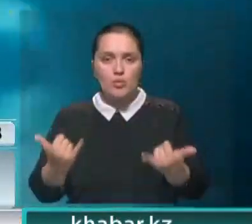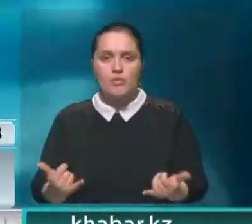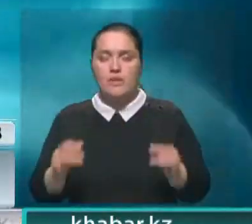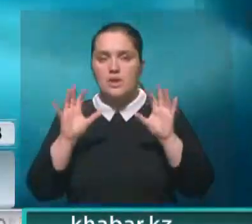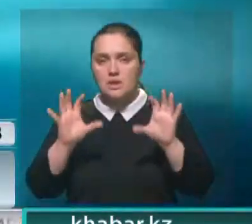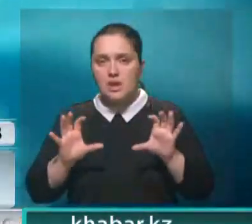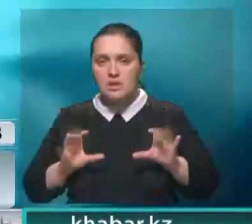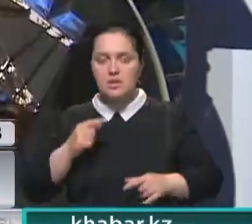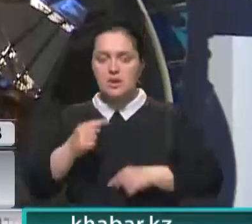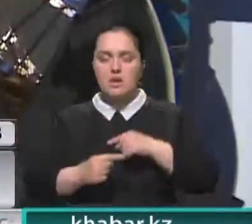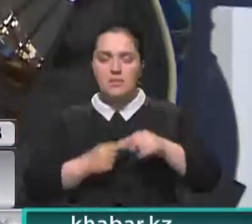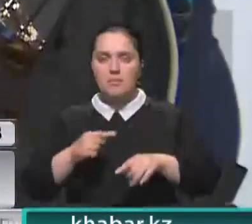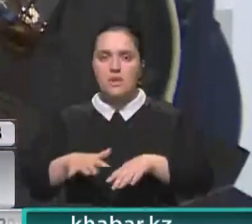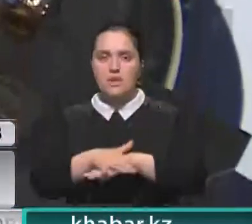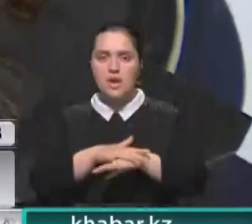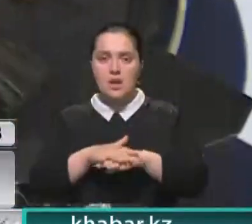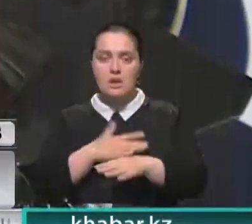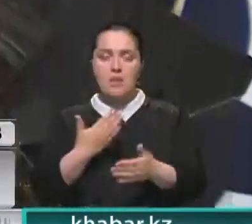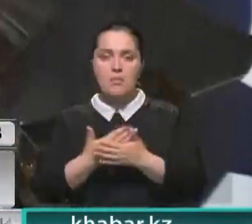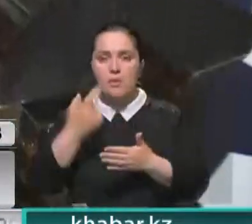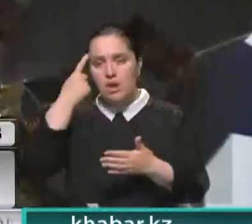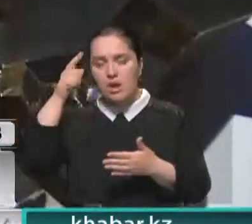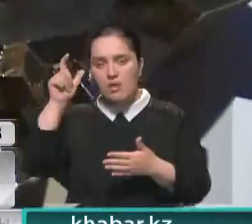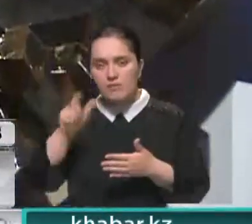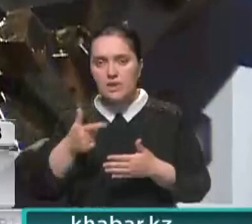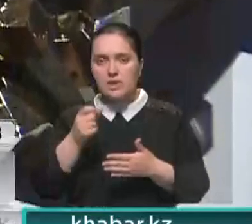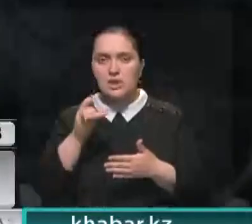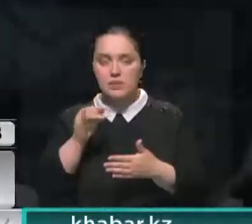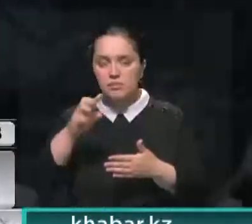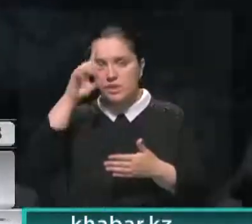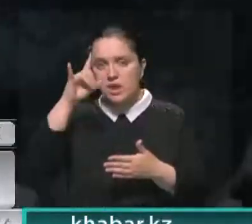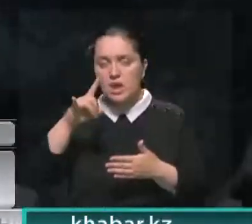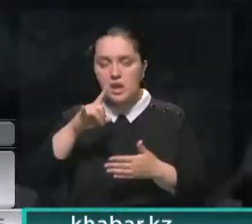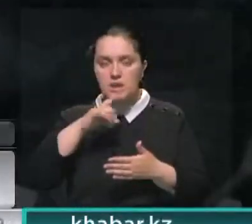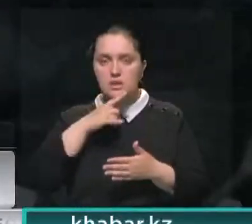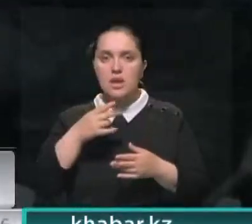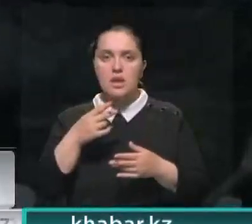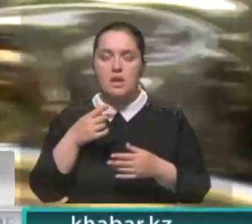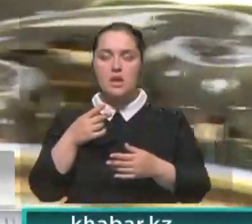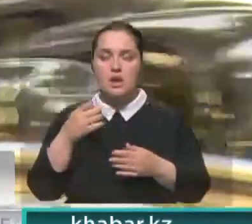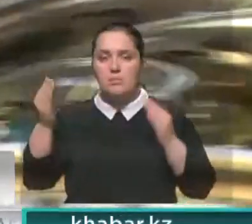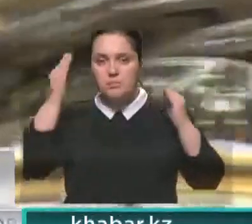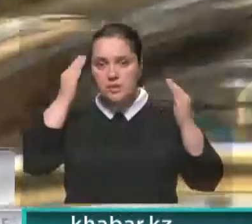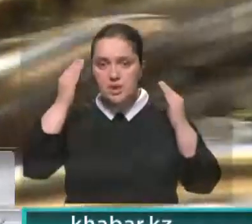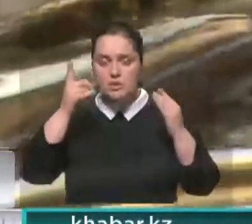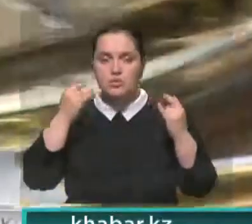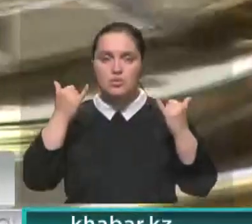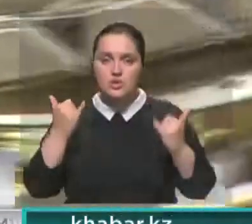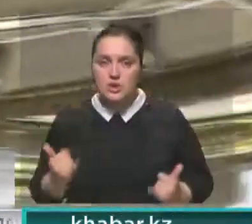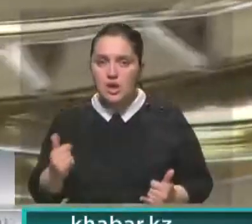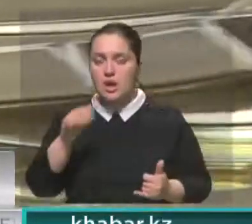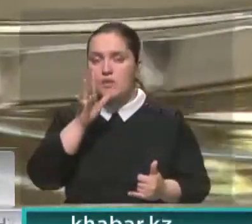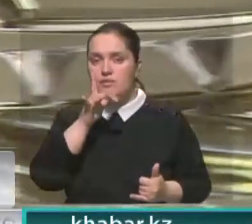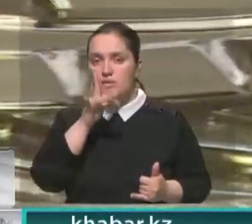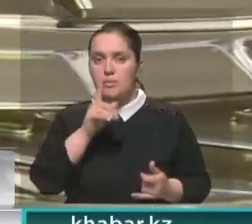и обычаев народа. А вот, к примеру, автор герба Казахстана Жандарбек Малибеков придерживается мнения, что сейчас, в эпоху